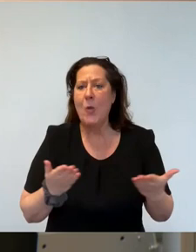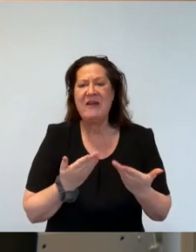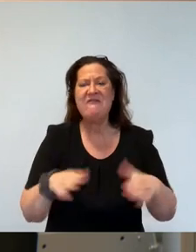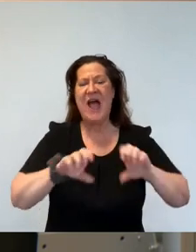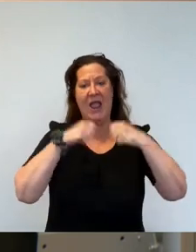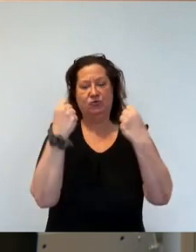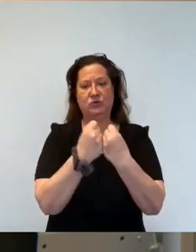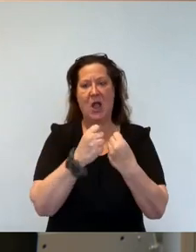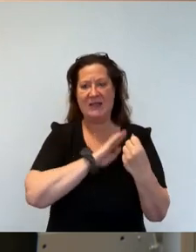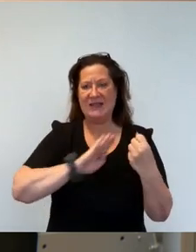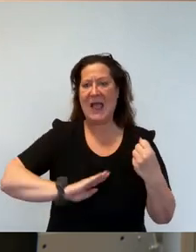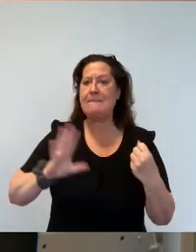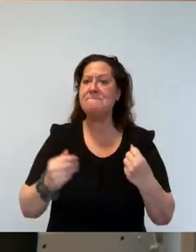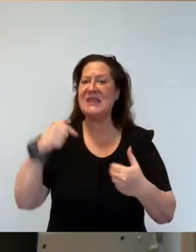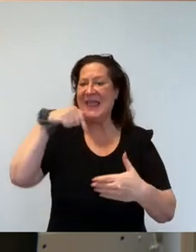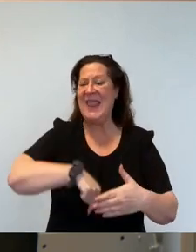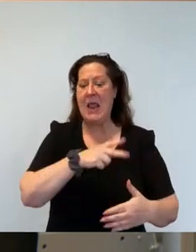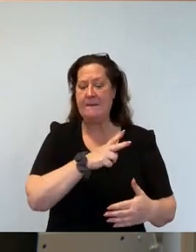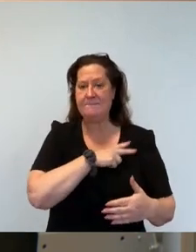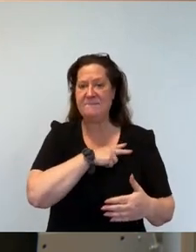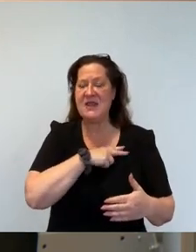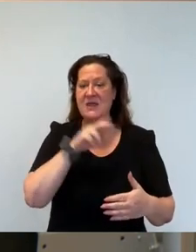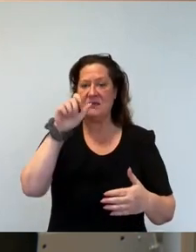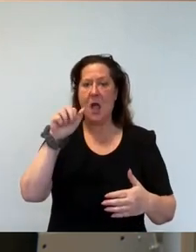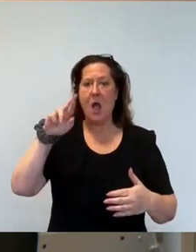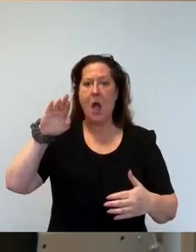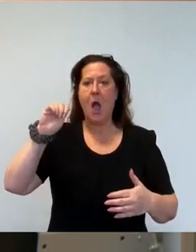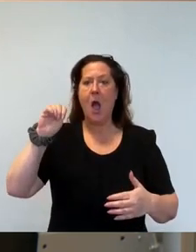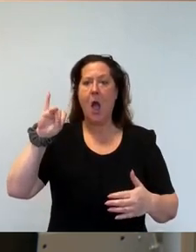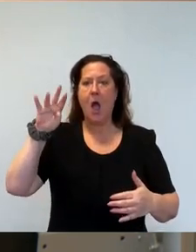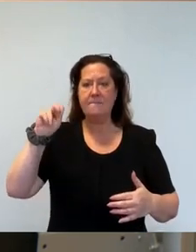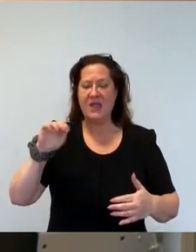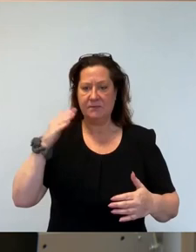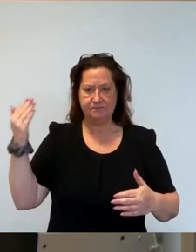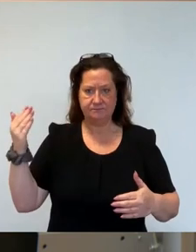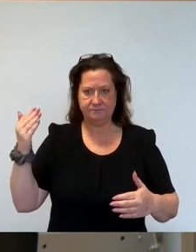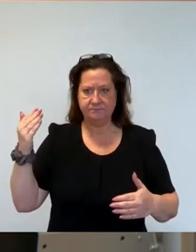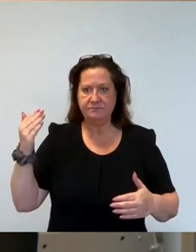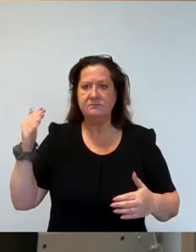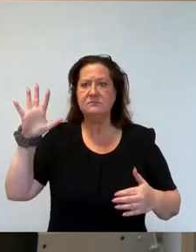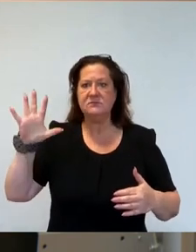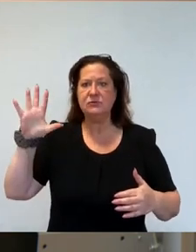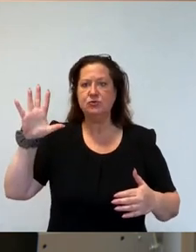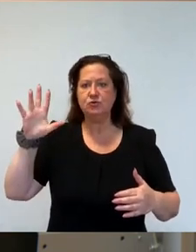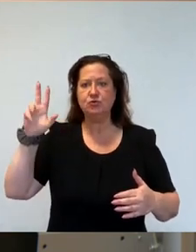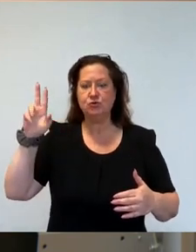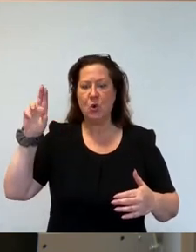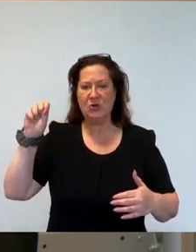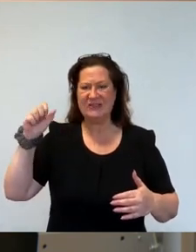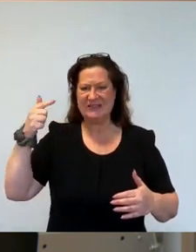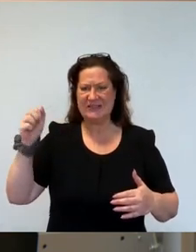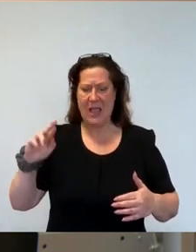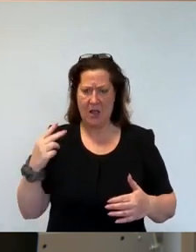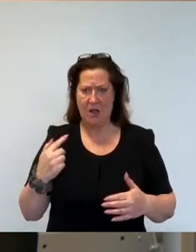mit dem Innenminister Armin Schuster nun möglich geworden ist, der im März sozusagen